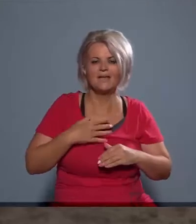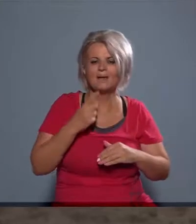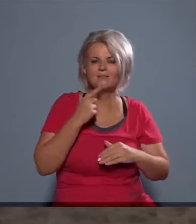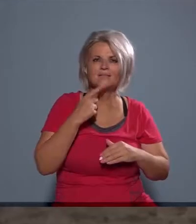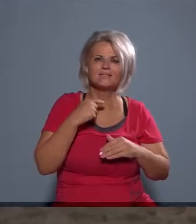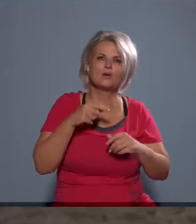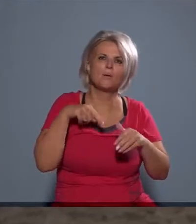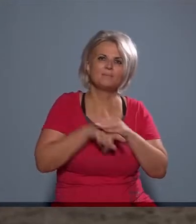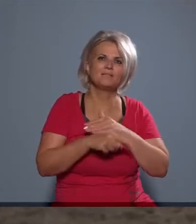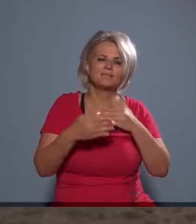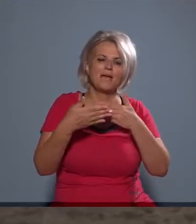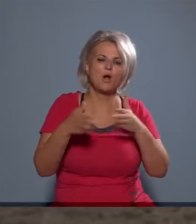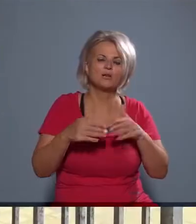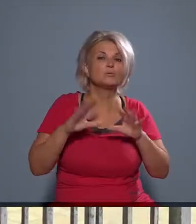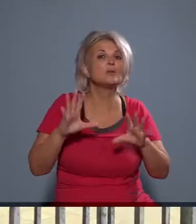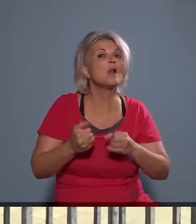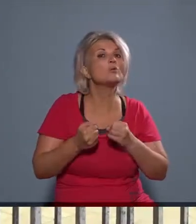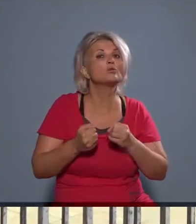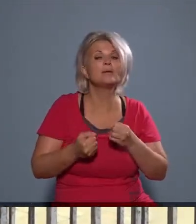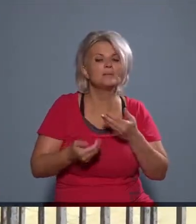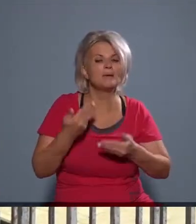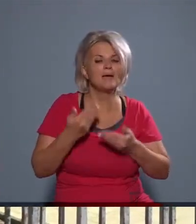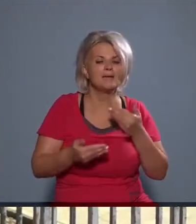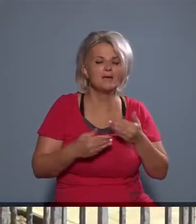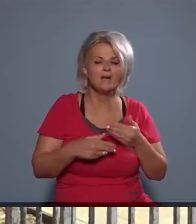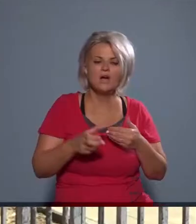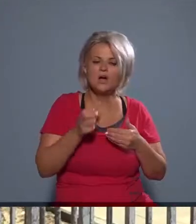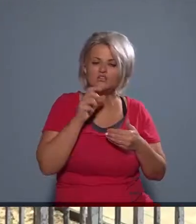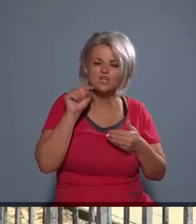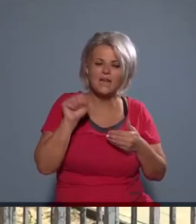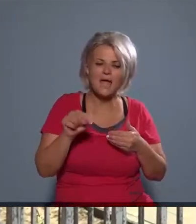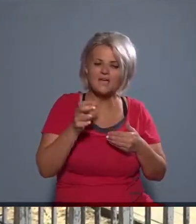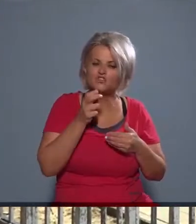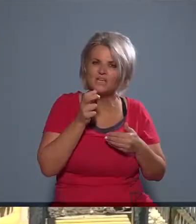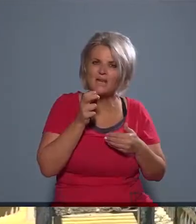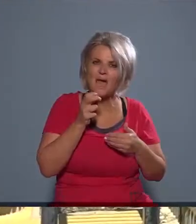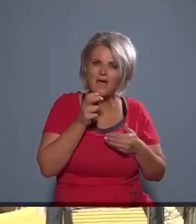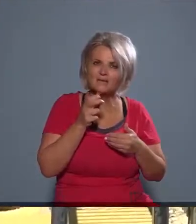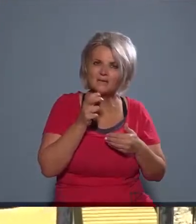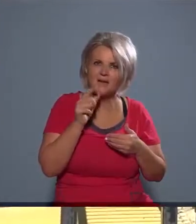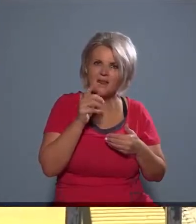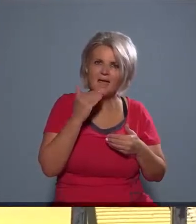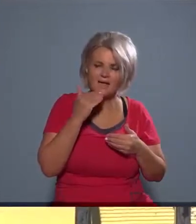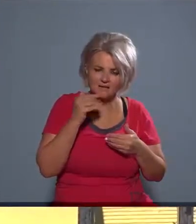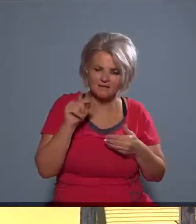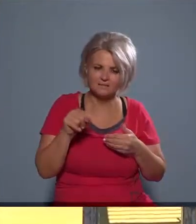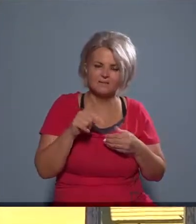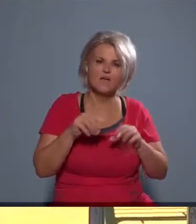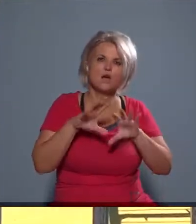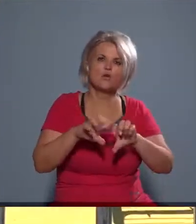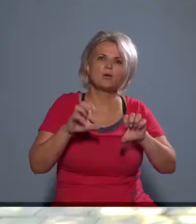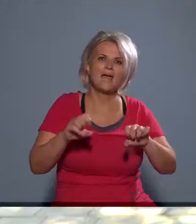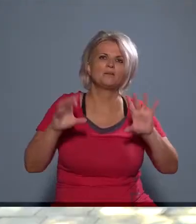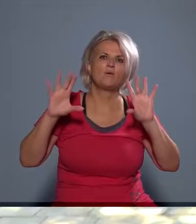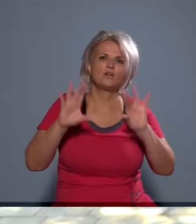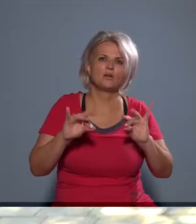favorítjaim a pinceajtók. És vajon az alkotói? A kis csille talán az is egy kedvencem, mert az a